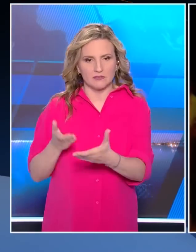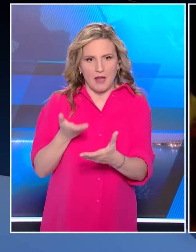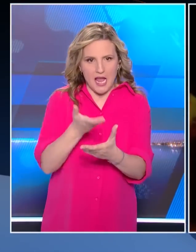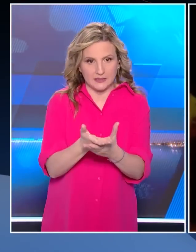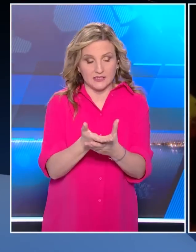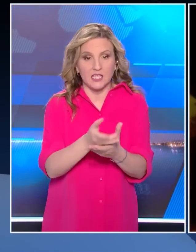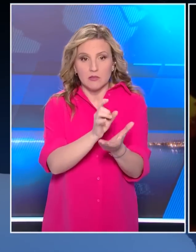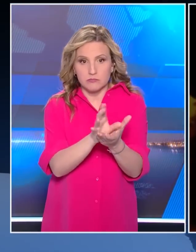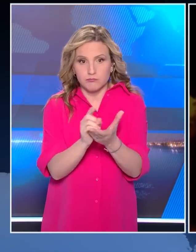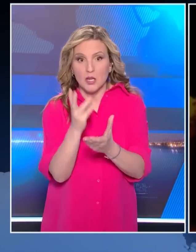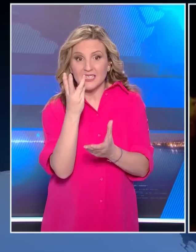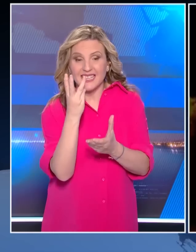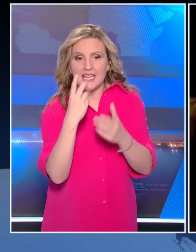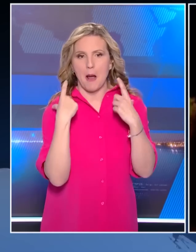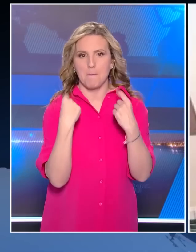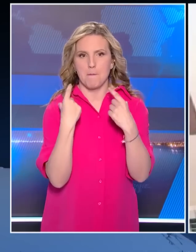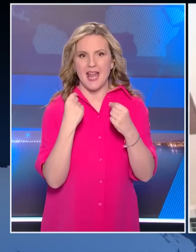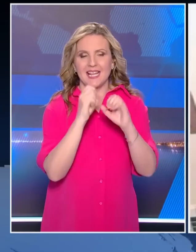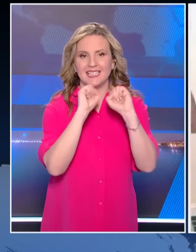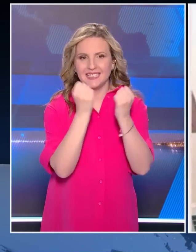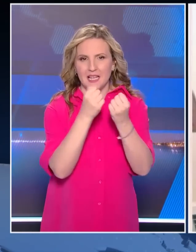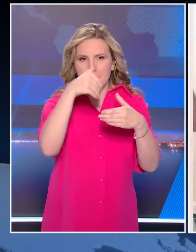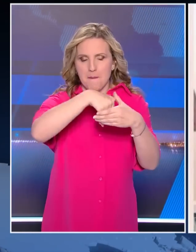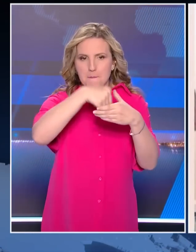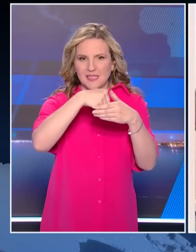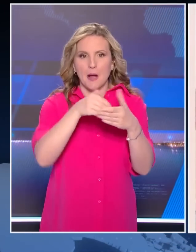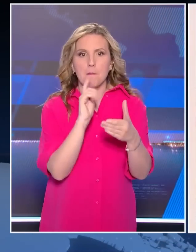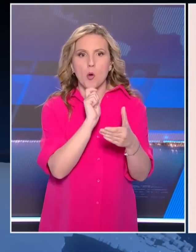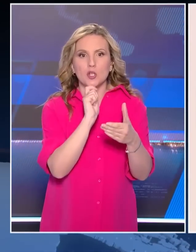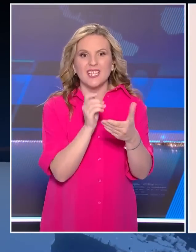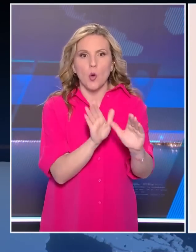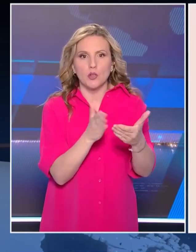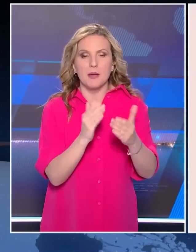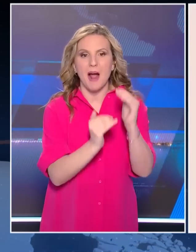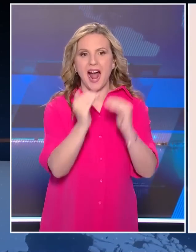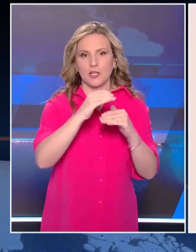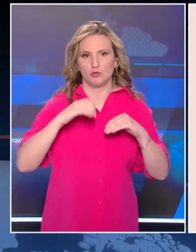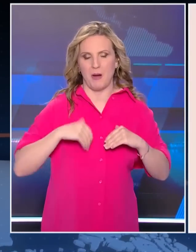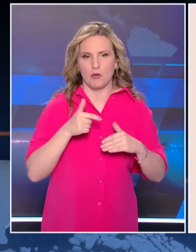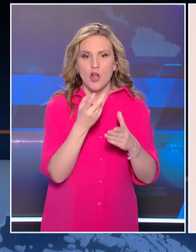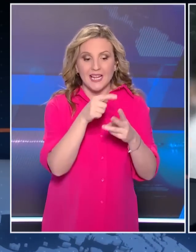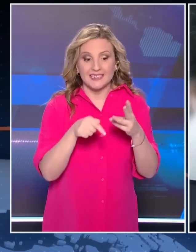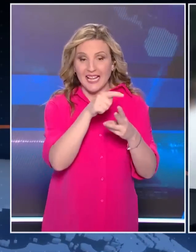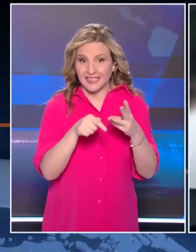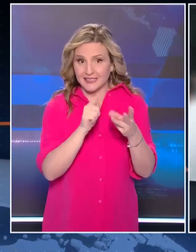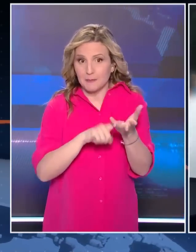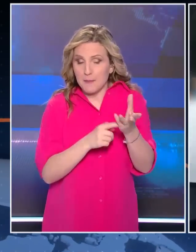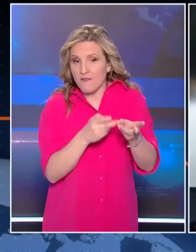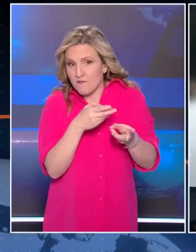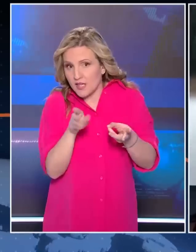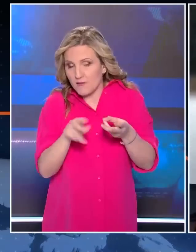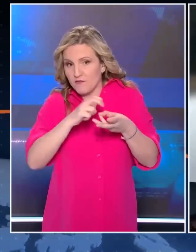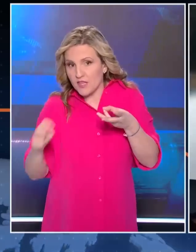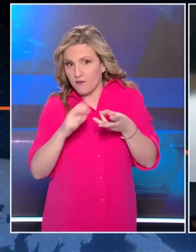αίτηση εξαίρεσης τριών μελών της σύνθεσης της Ολομέλειας του Α1 Πολιτικού Τμήματος του Αριουπάγου, επικαλούμενο δημοσιεύματα που θέλουν να υπήρχε